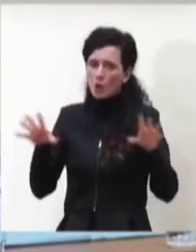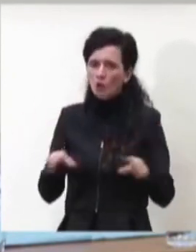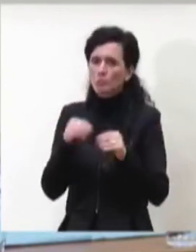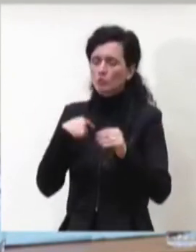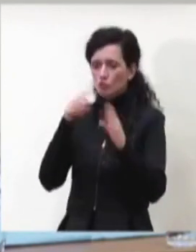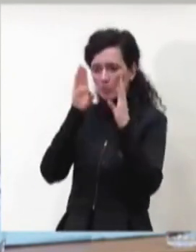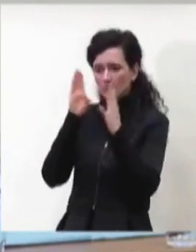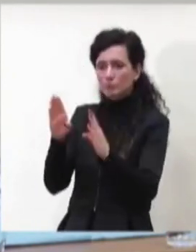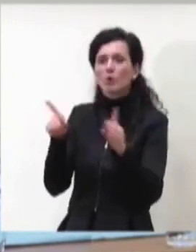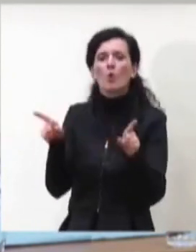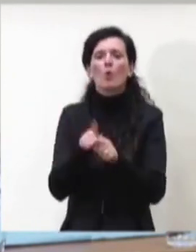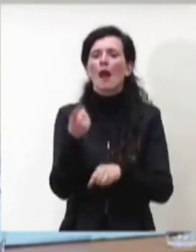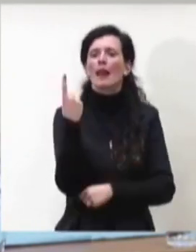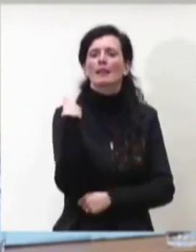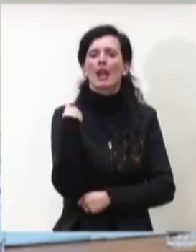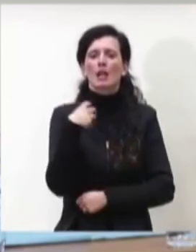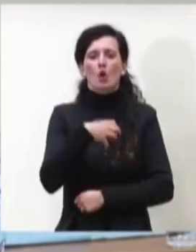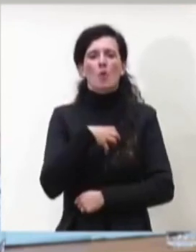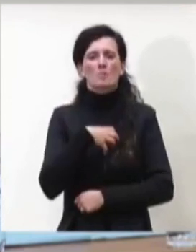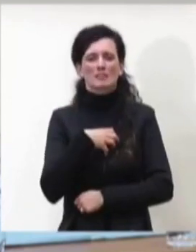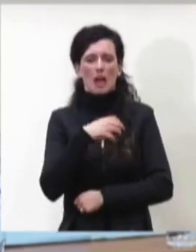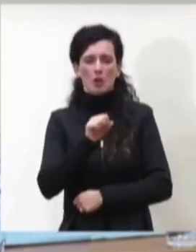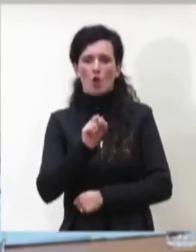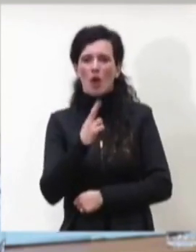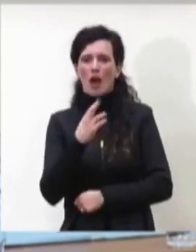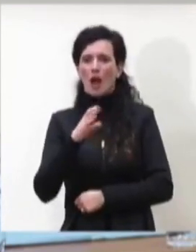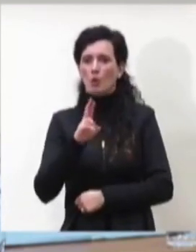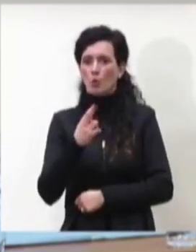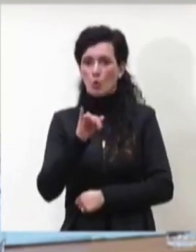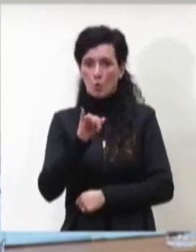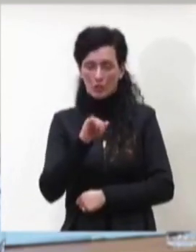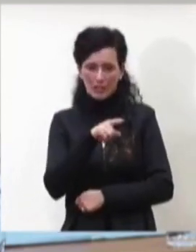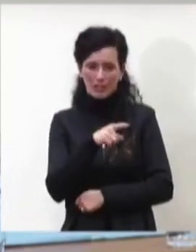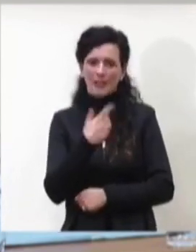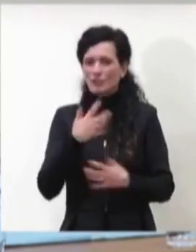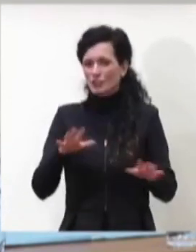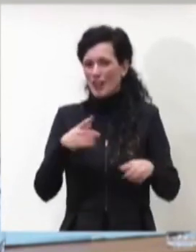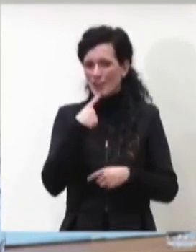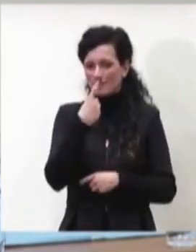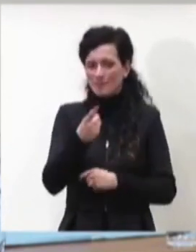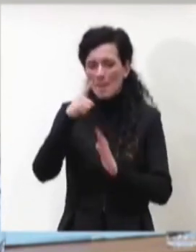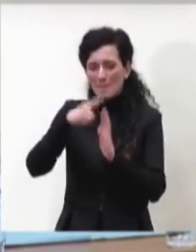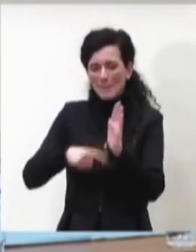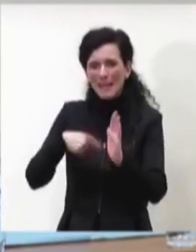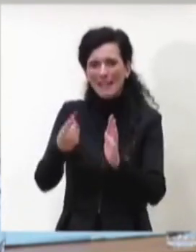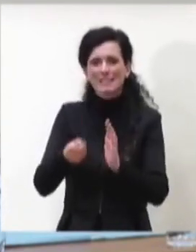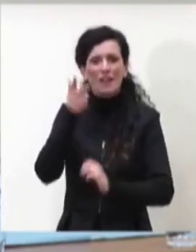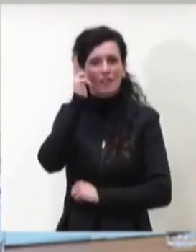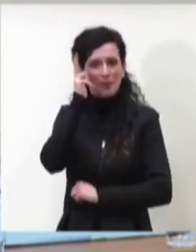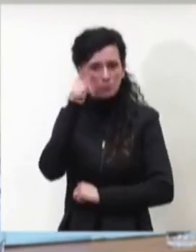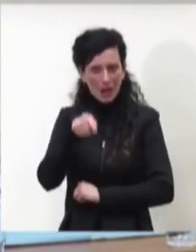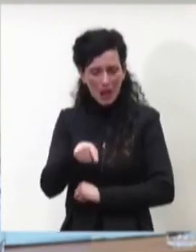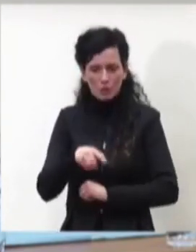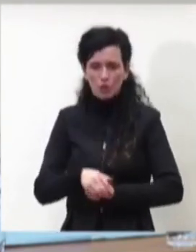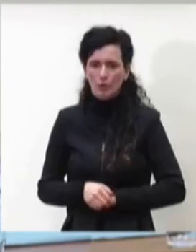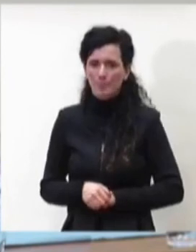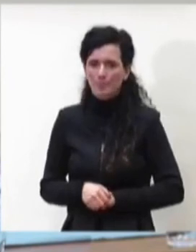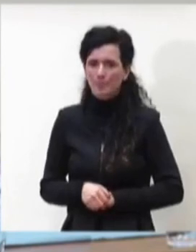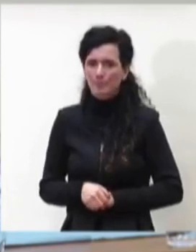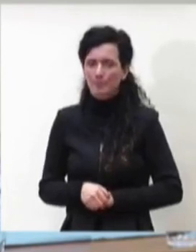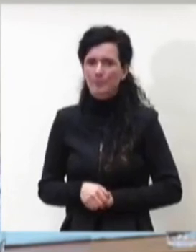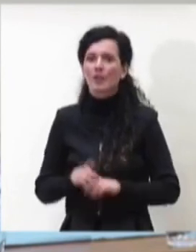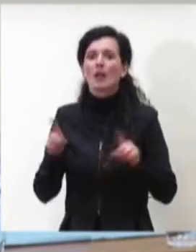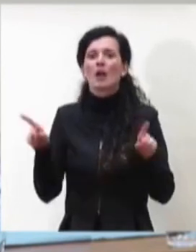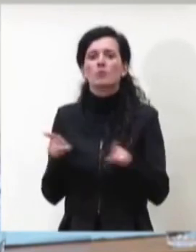commissario Arturie avrà già corso nel mese di febbraio e poi come diceva prima Gianni